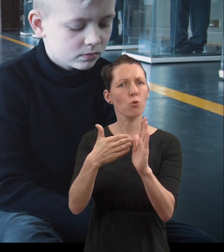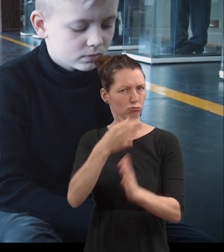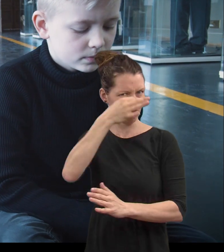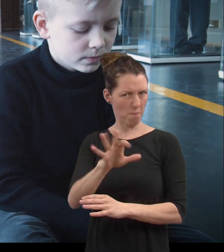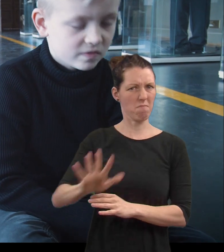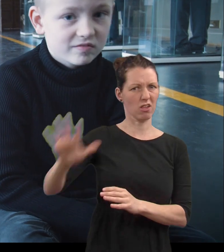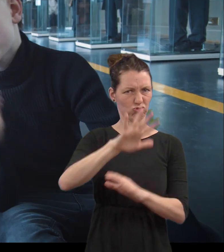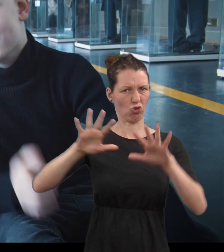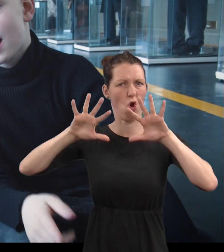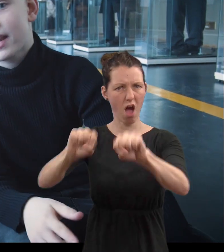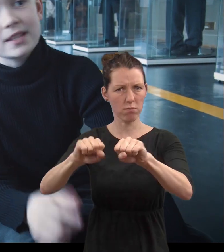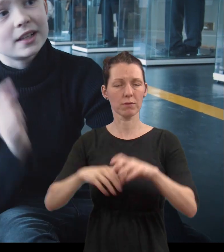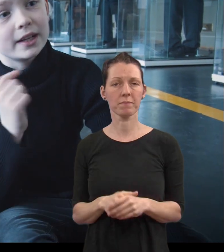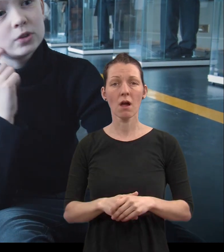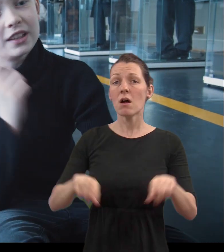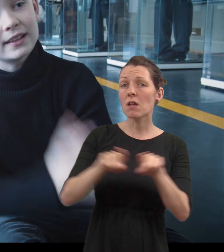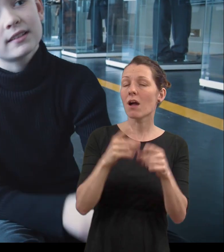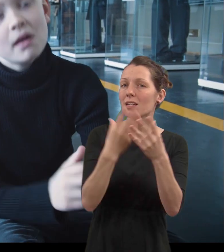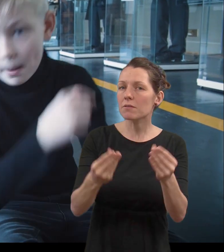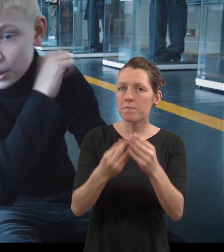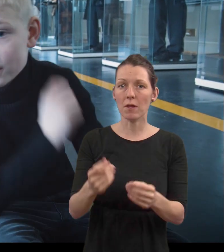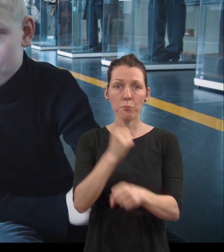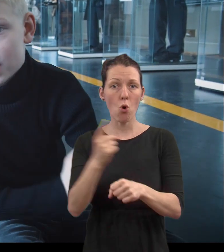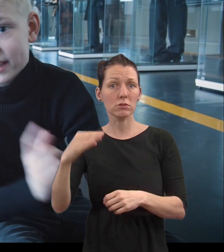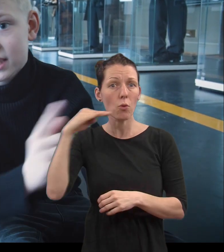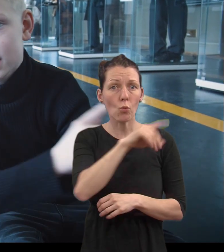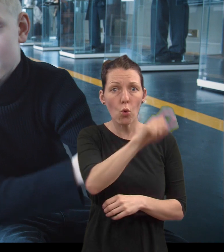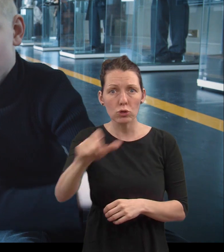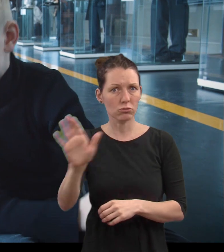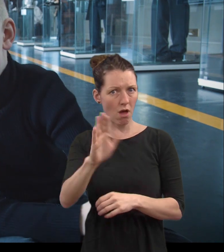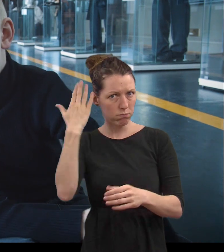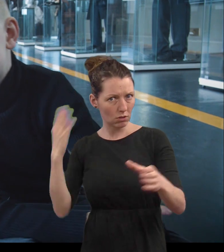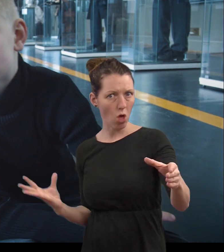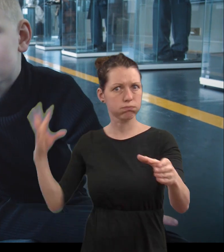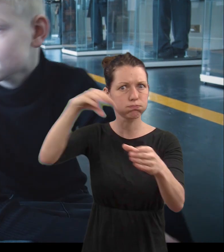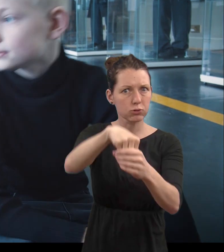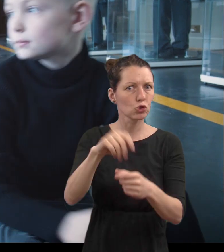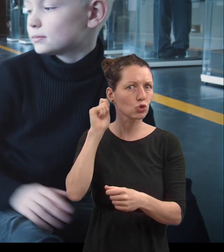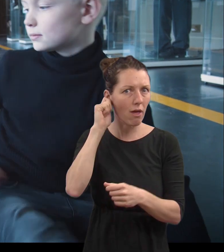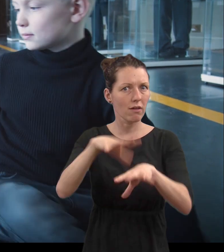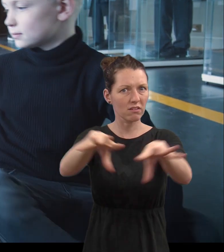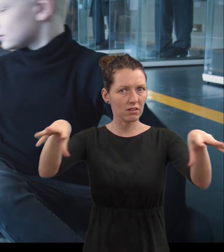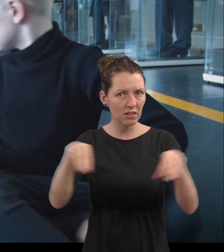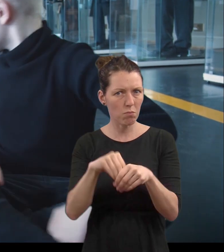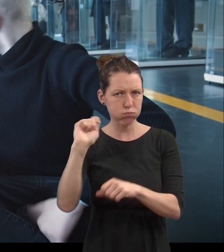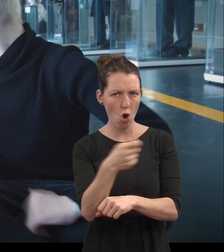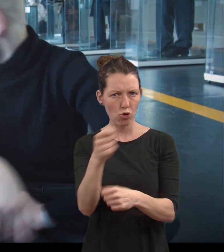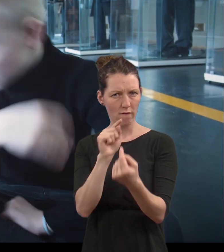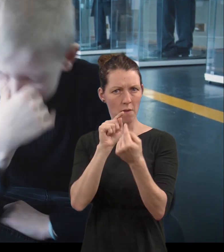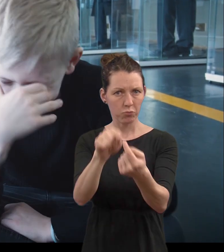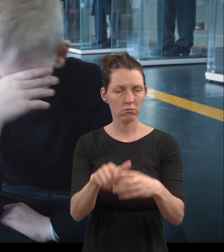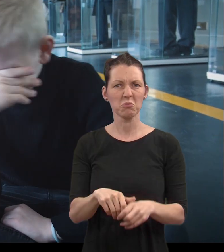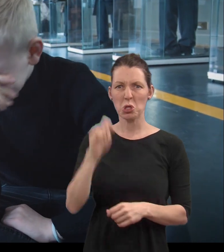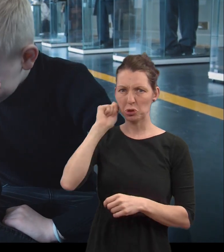Británii. V Británii se chtěli neučit letat a bojovat proti nacistickému Němezu. Dozvěděli jsme se,